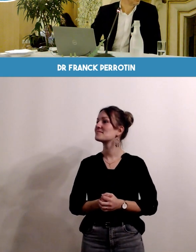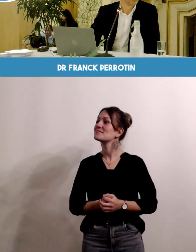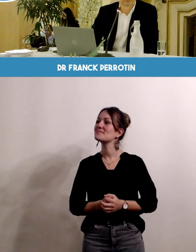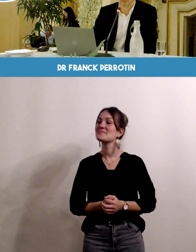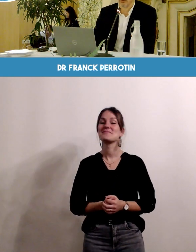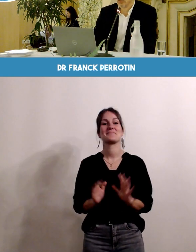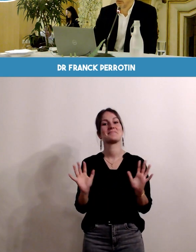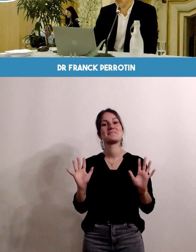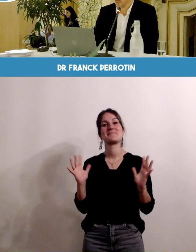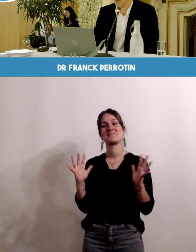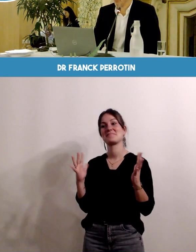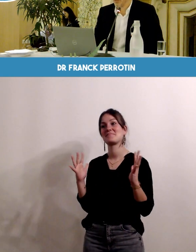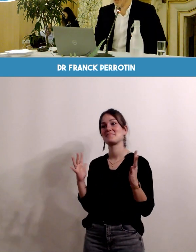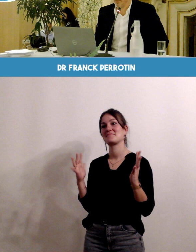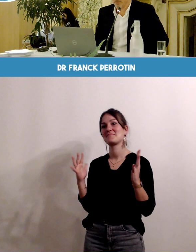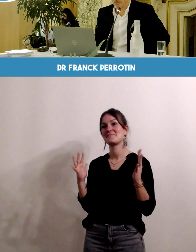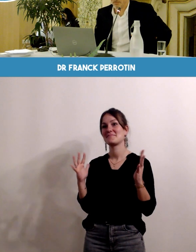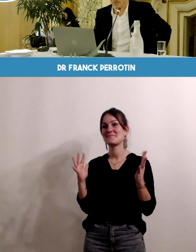alors